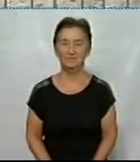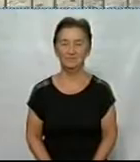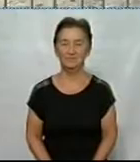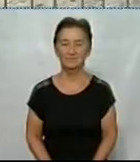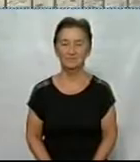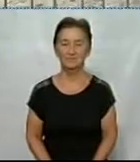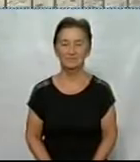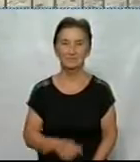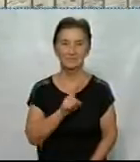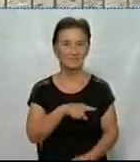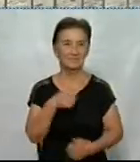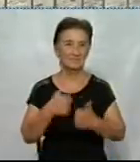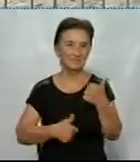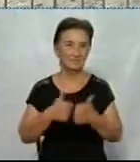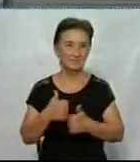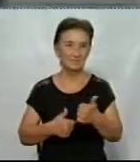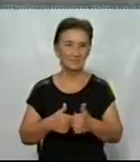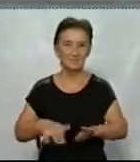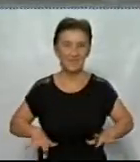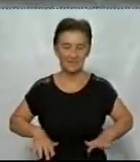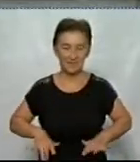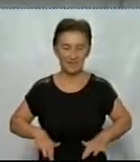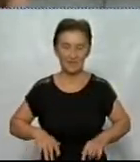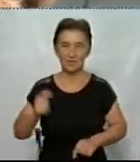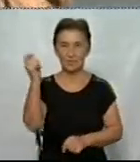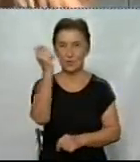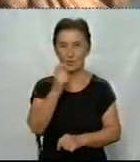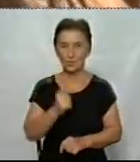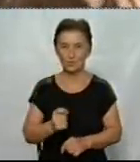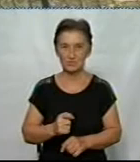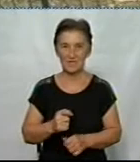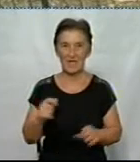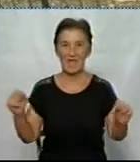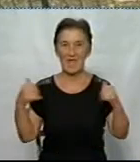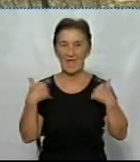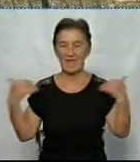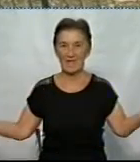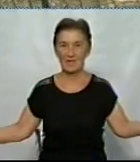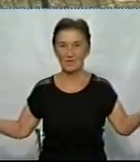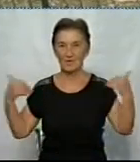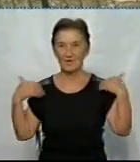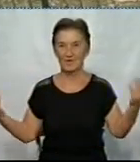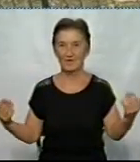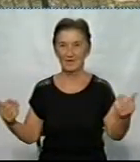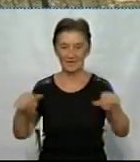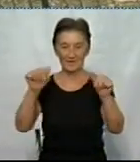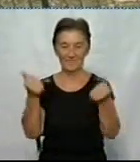Це змагається у манежній їзді тренерка з художньої гімнастики Людмила Виноградова. Тримати поставу було